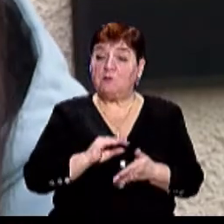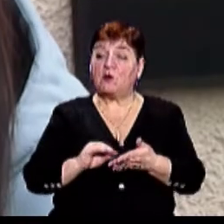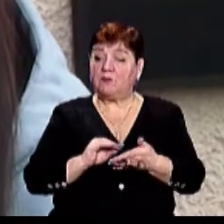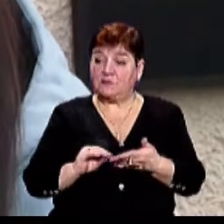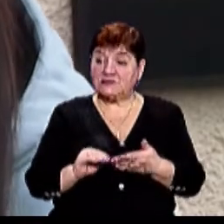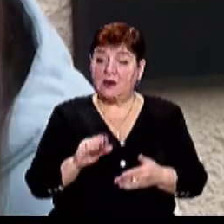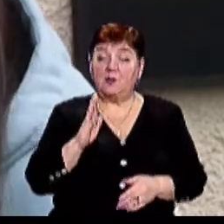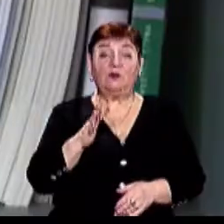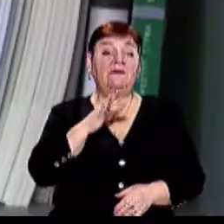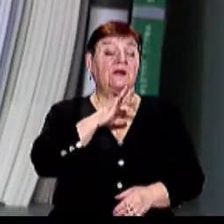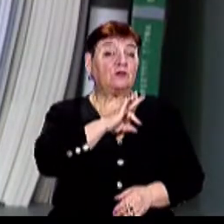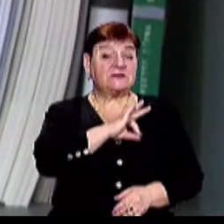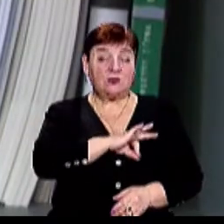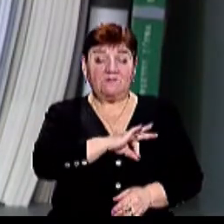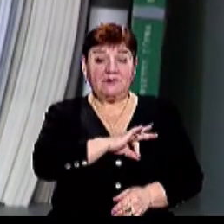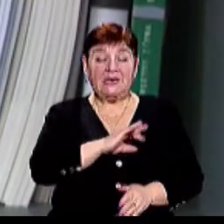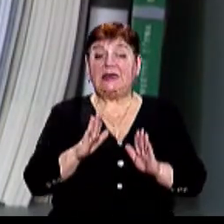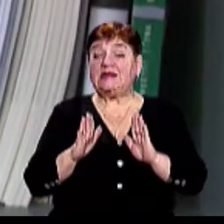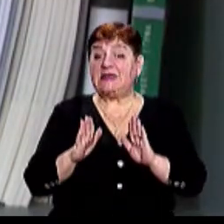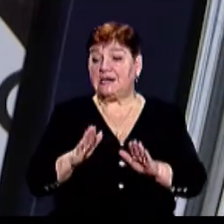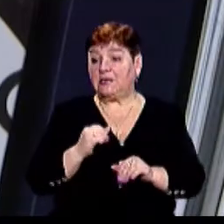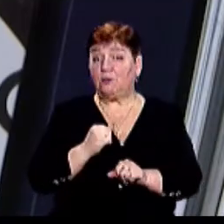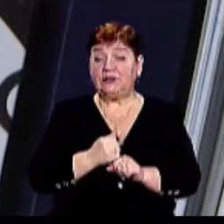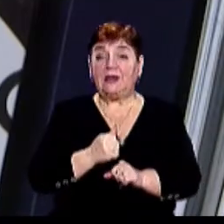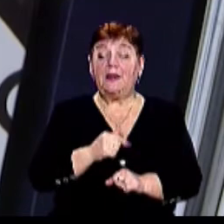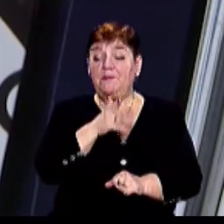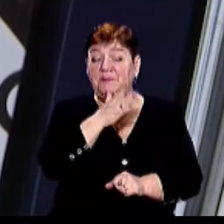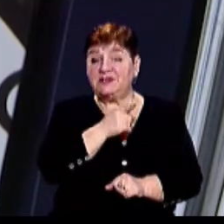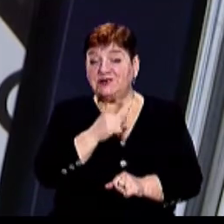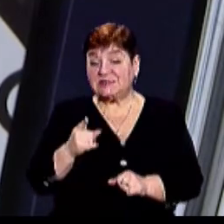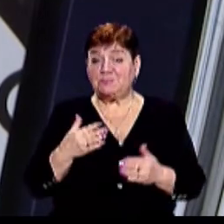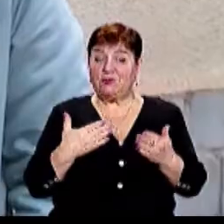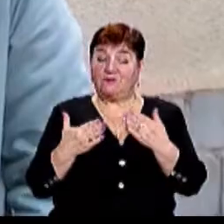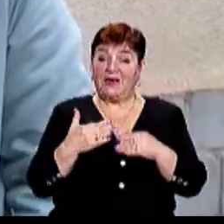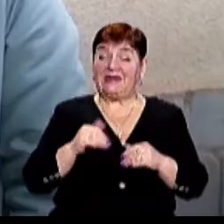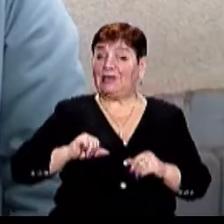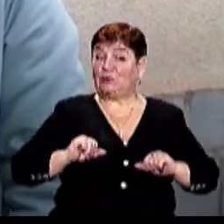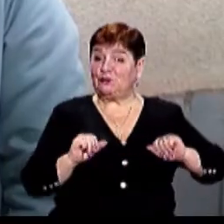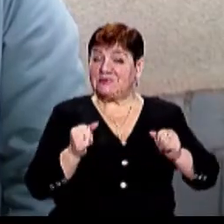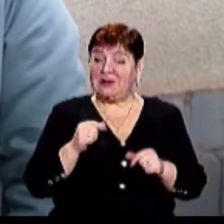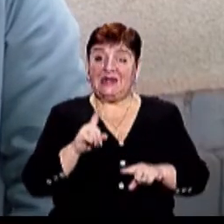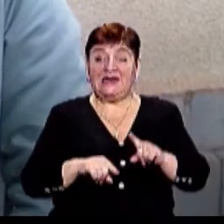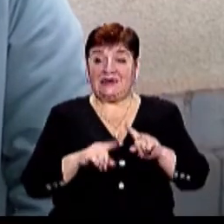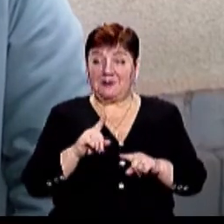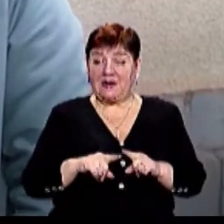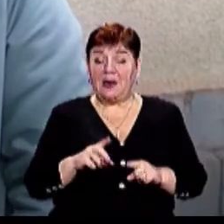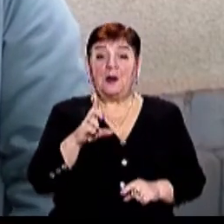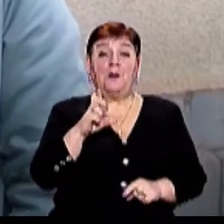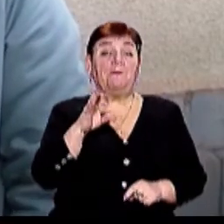Євгенія Напуда використовує фемінітиви не лише на роботі, а й під час спілкування з друзями та рідними Навіть слово